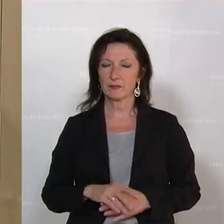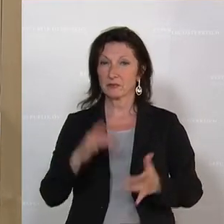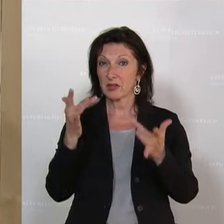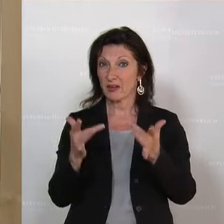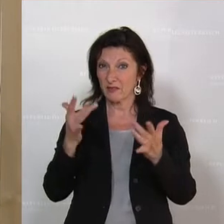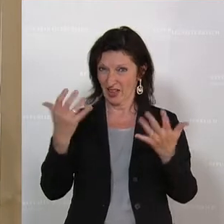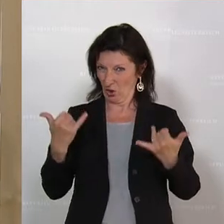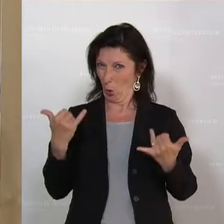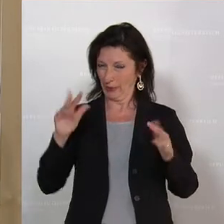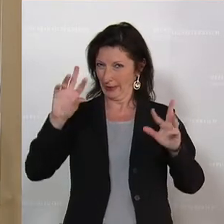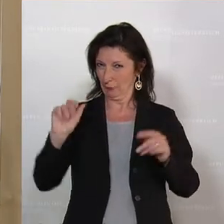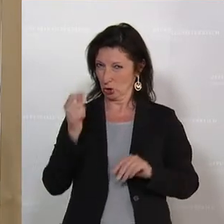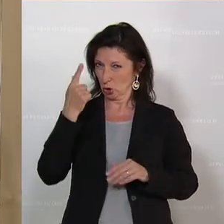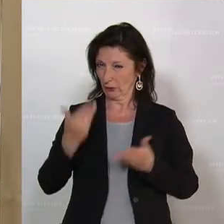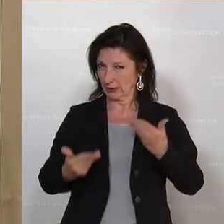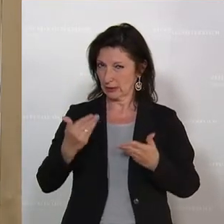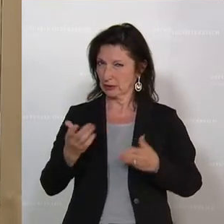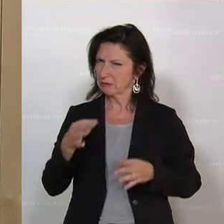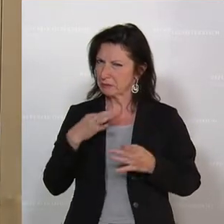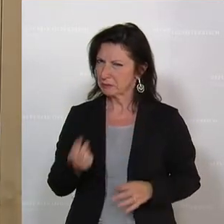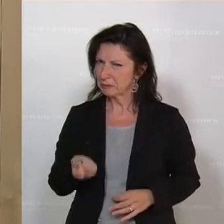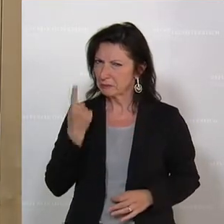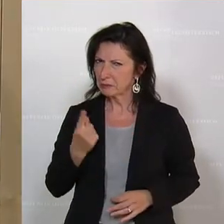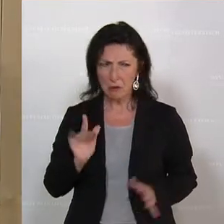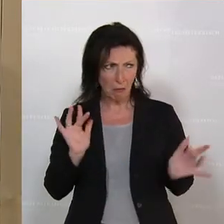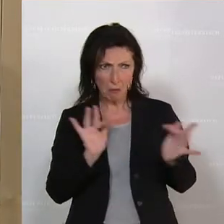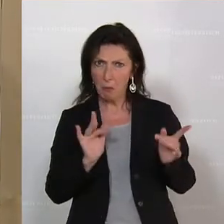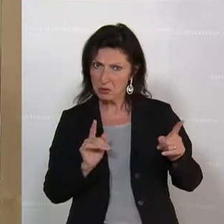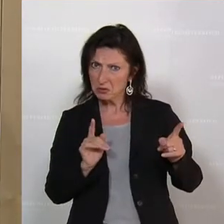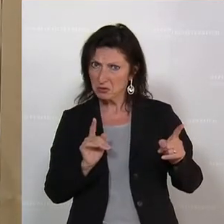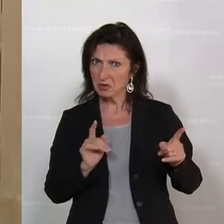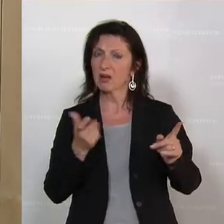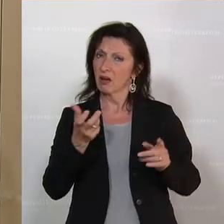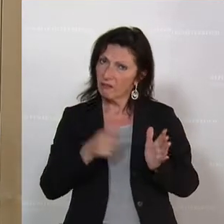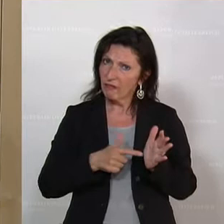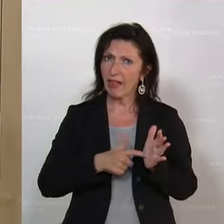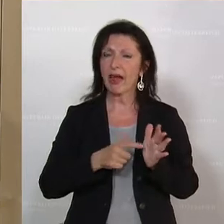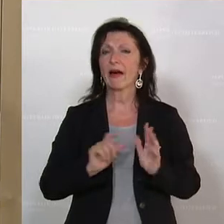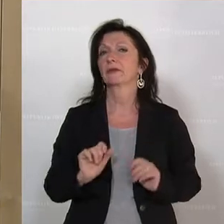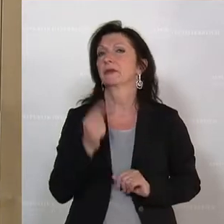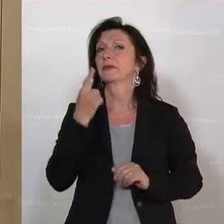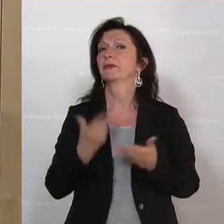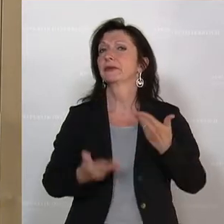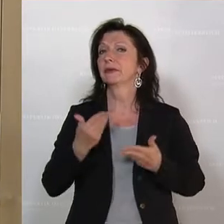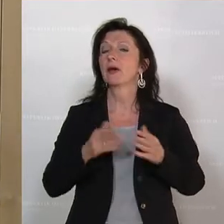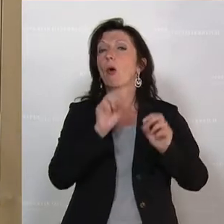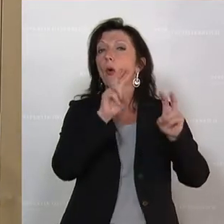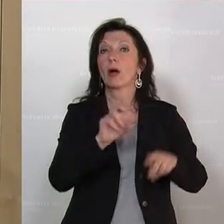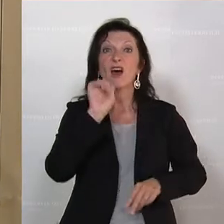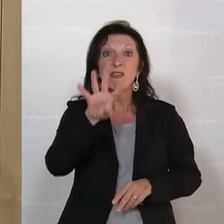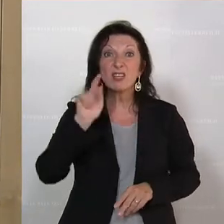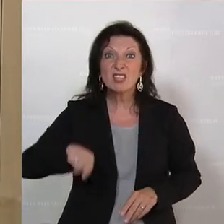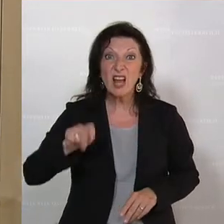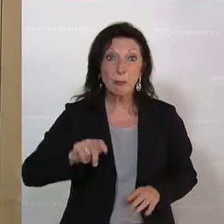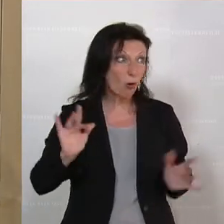Vielleicht auch zur heutigen Sondersitzung. Das finde ich schon bemerkenswert. Die Opposition haben zu einer Sondersitzung geladen. Ja, das ist ja gutes Recht. Aber 14 Abgeordnete der